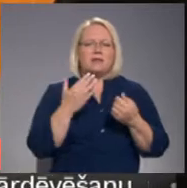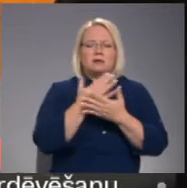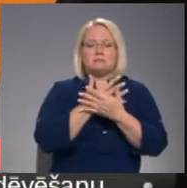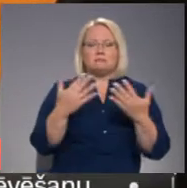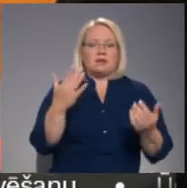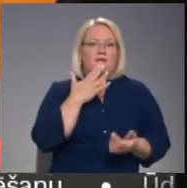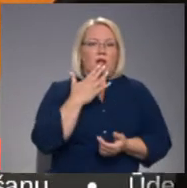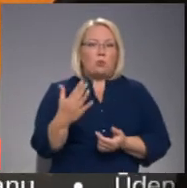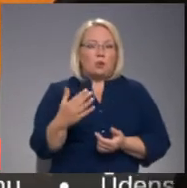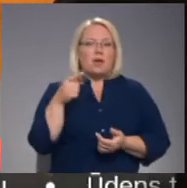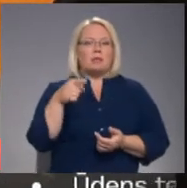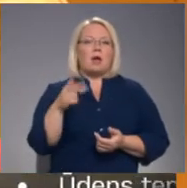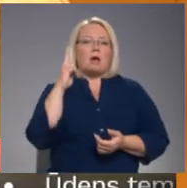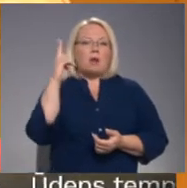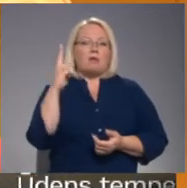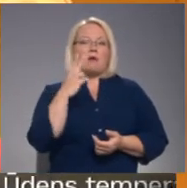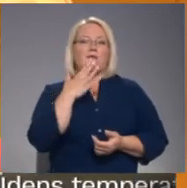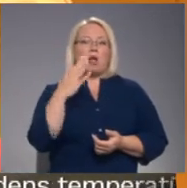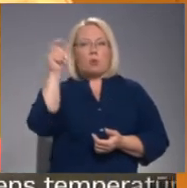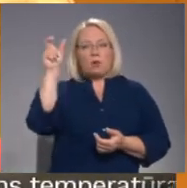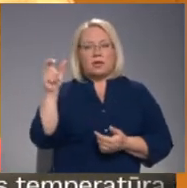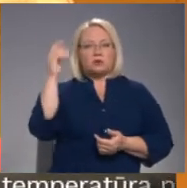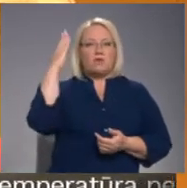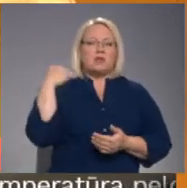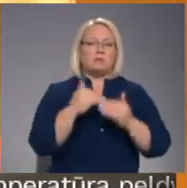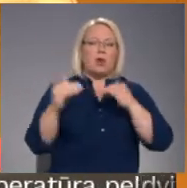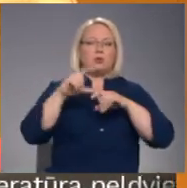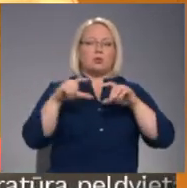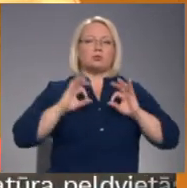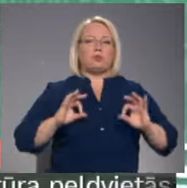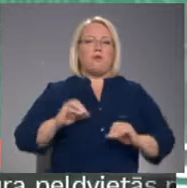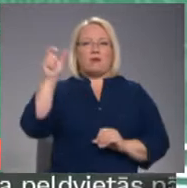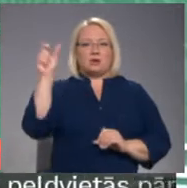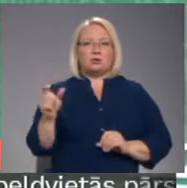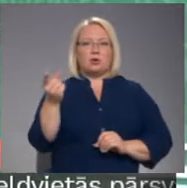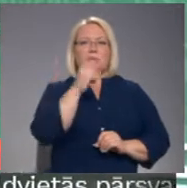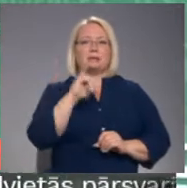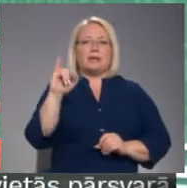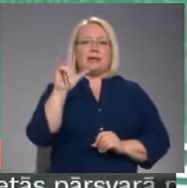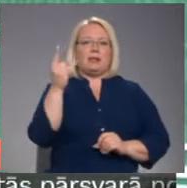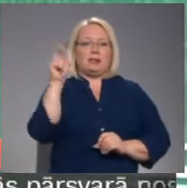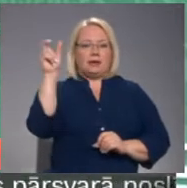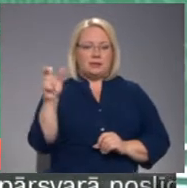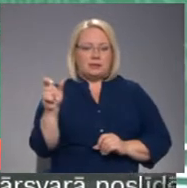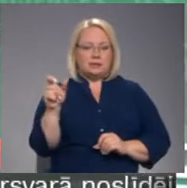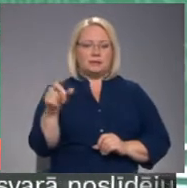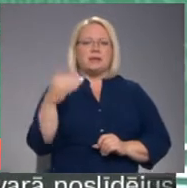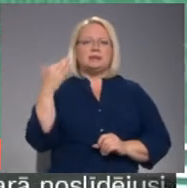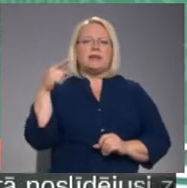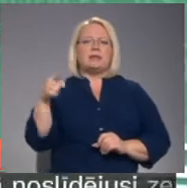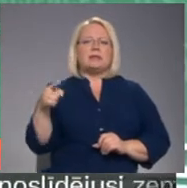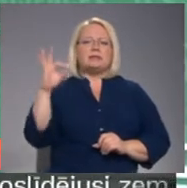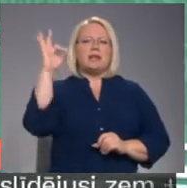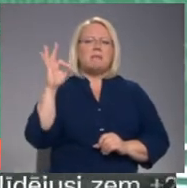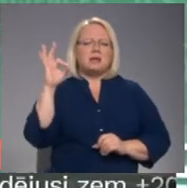valodās. Šādi apgalvo valodnieks un Ventspils augstskolas profesors Jānis Sīlis. Cik tas īpatsvars ir liels,